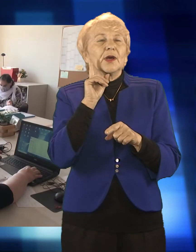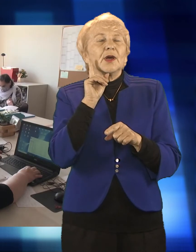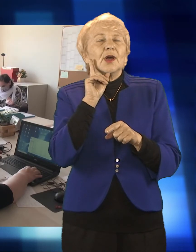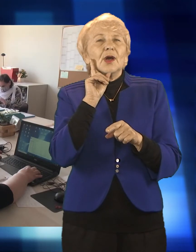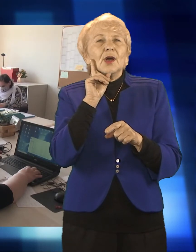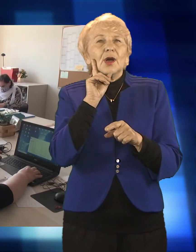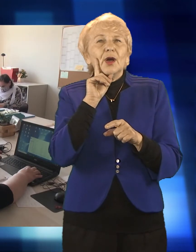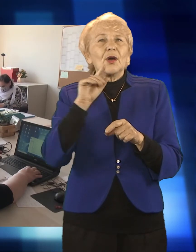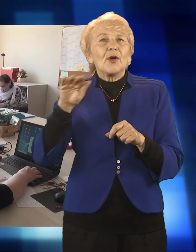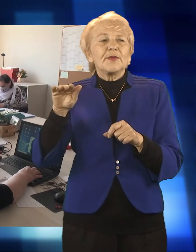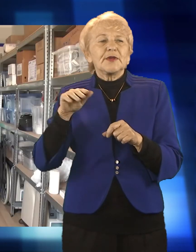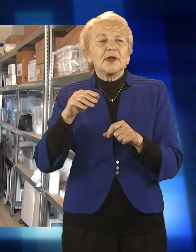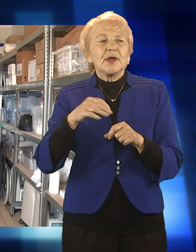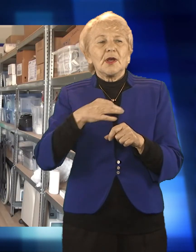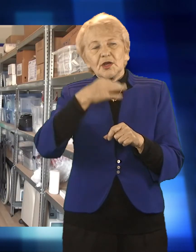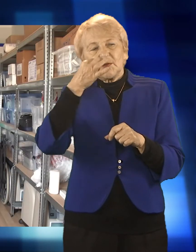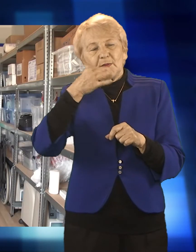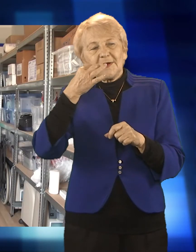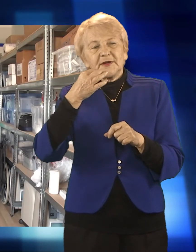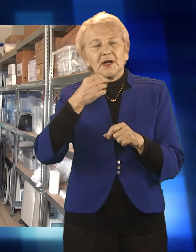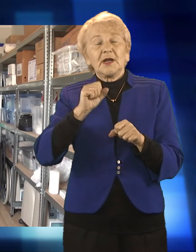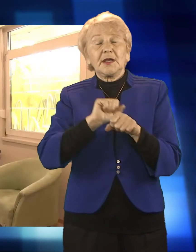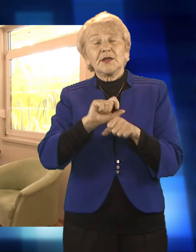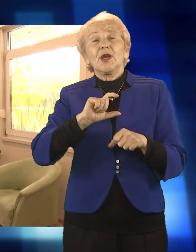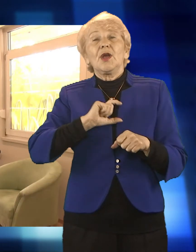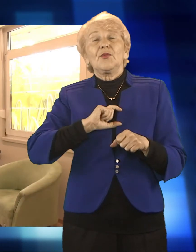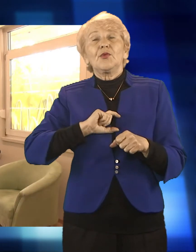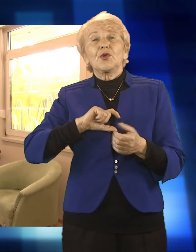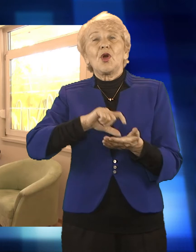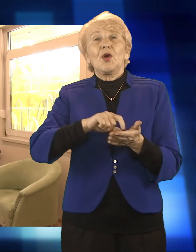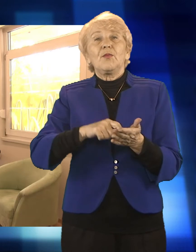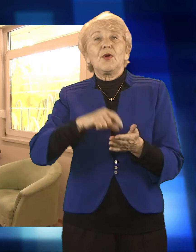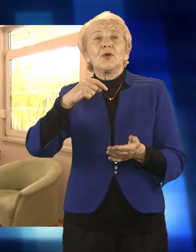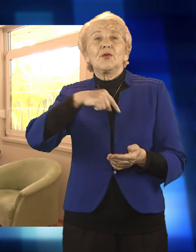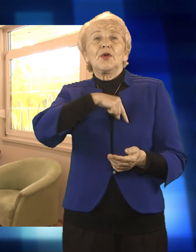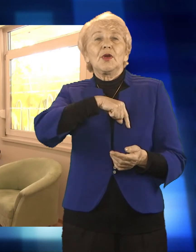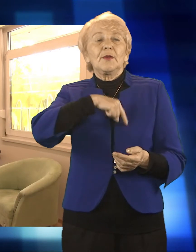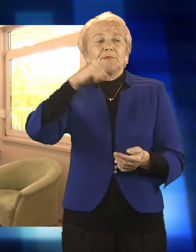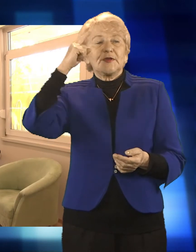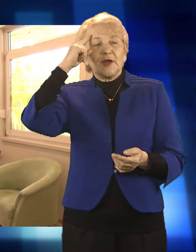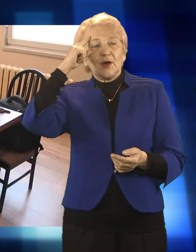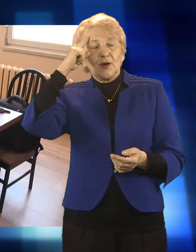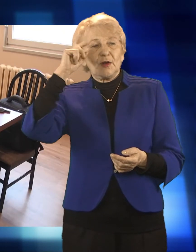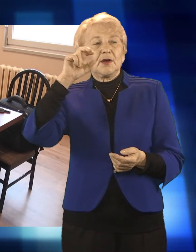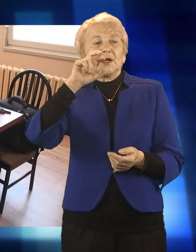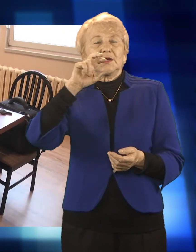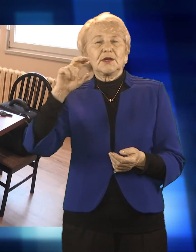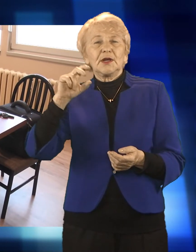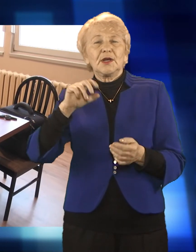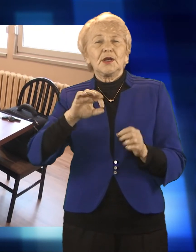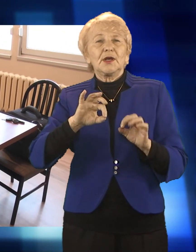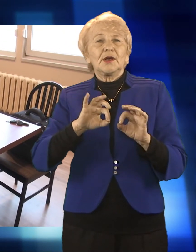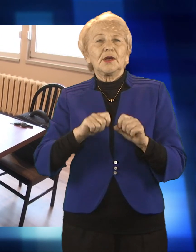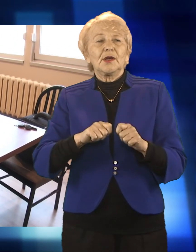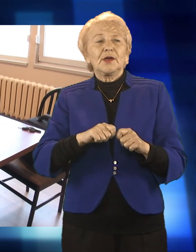Biuro z obszernym archiwum, magazyn z niezbędnym sprzętem, pokój psychologa będącego w stałym telefonicznym kontakcie z pacjentami i wspólny salon